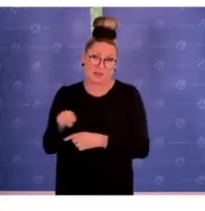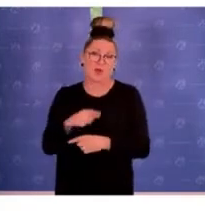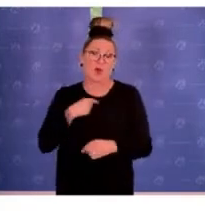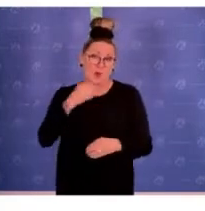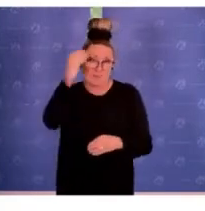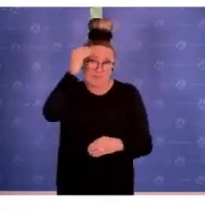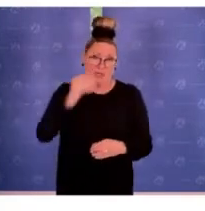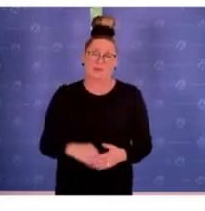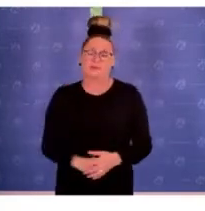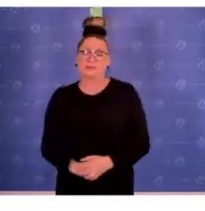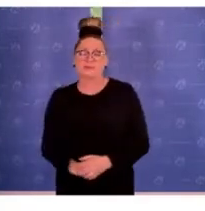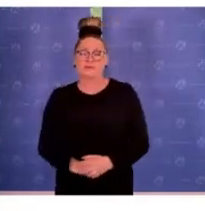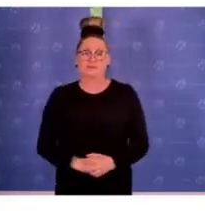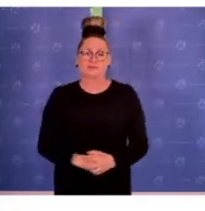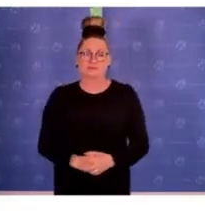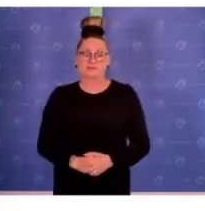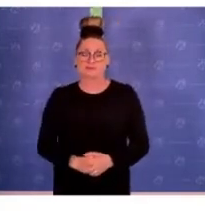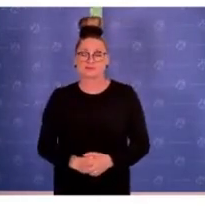behalten.